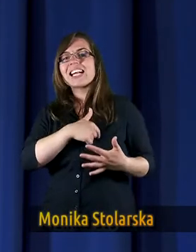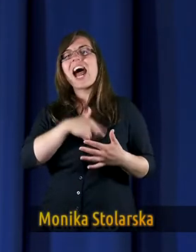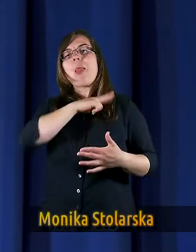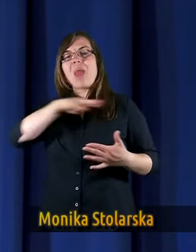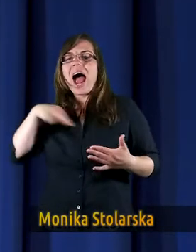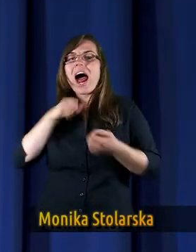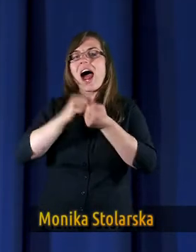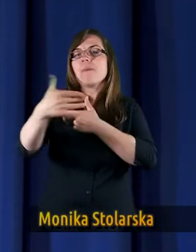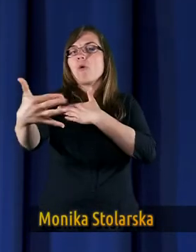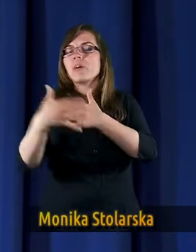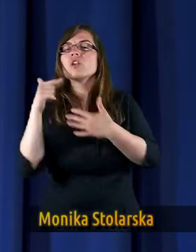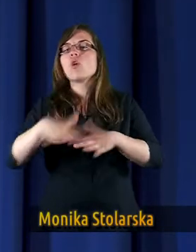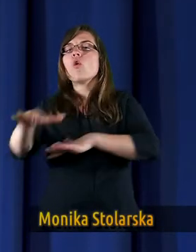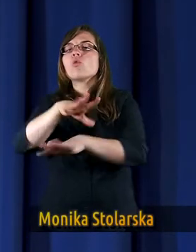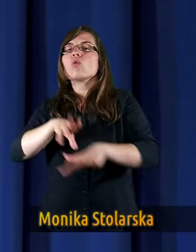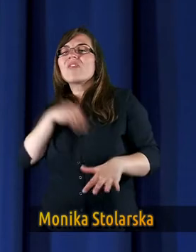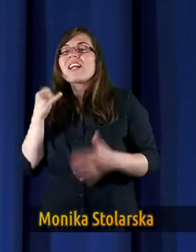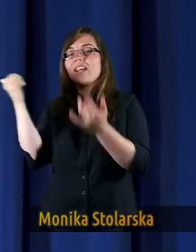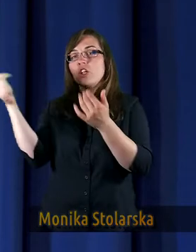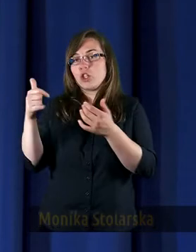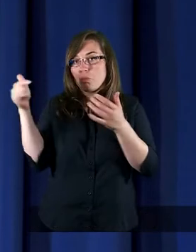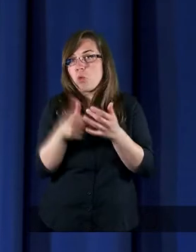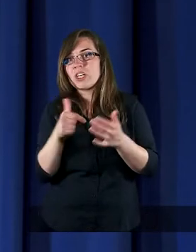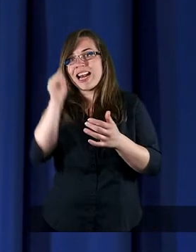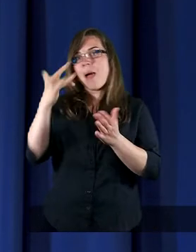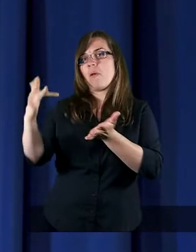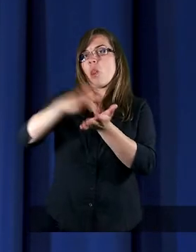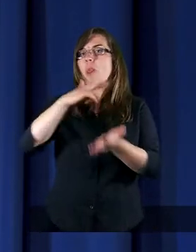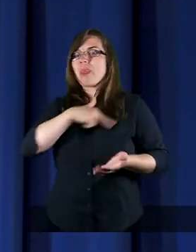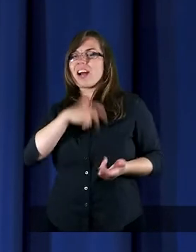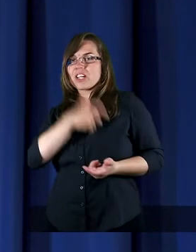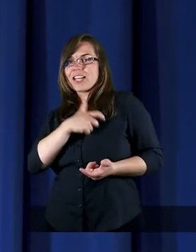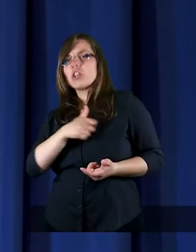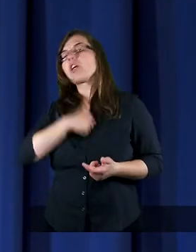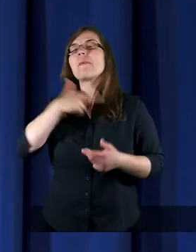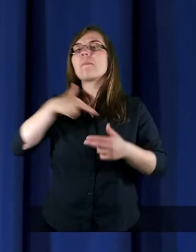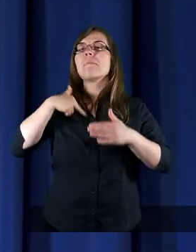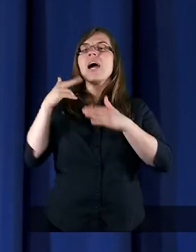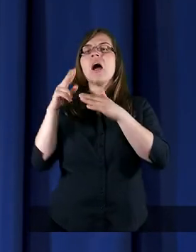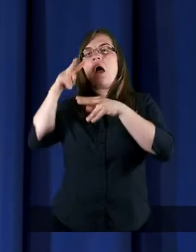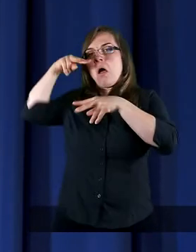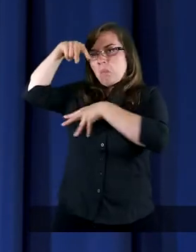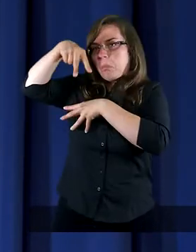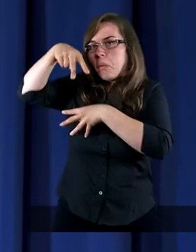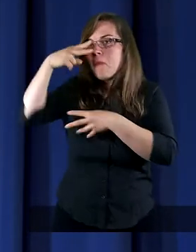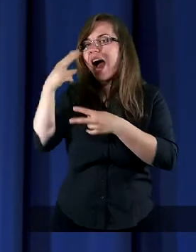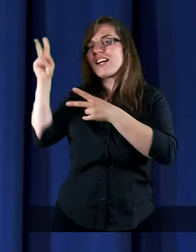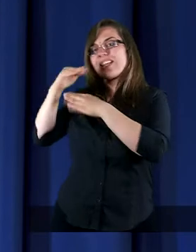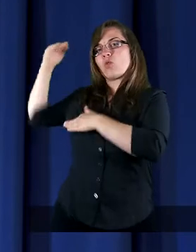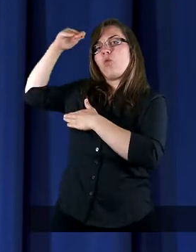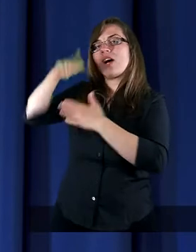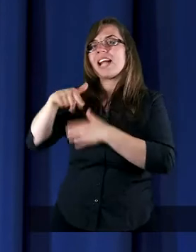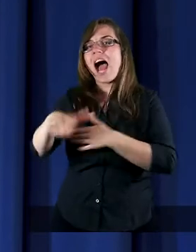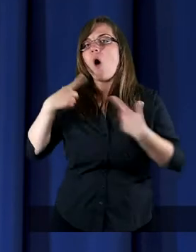to ten sam Duch Święty musi dotknąć naszego serca, abyśmy z góry nie patrzyli na bliźniego. Tylko